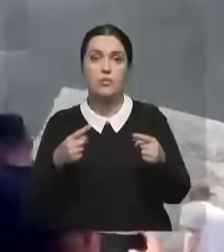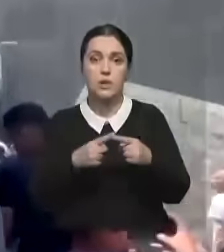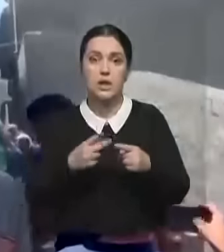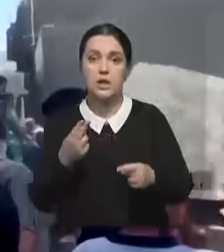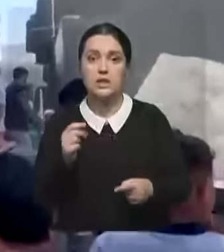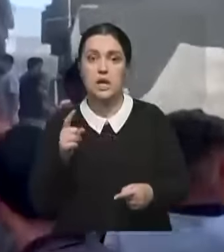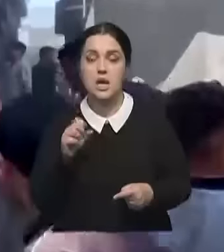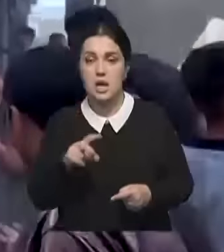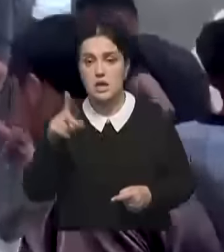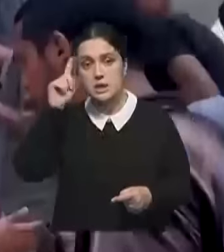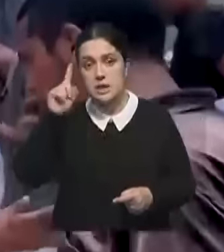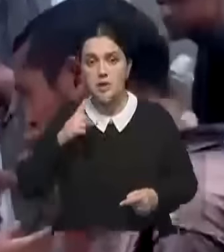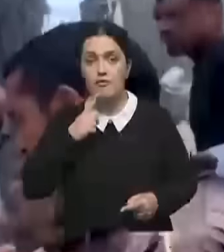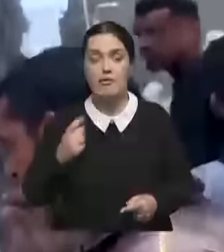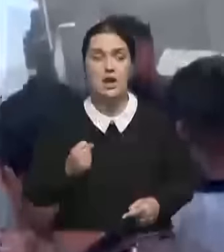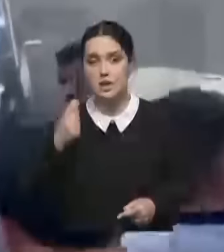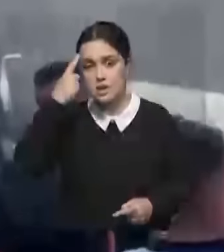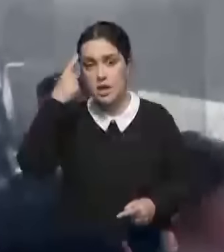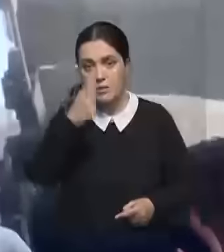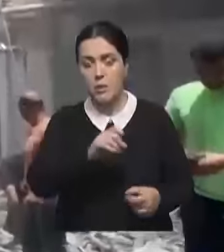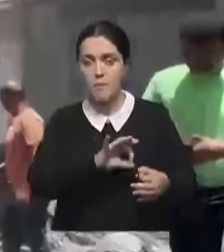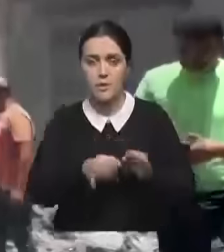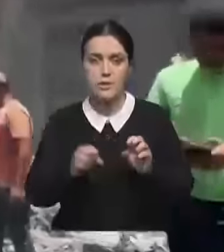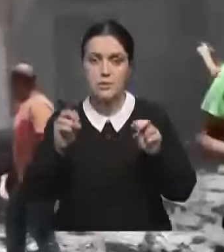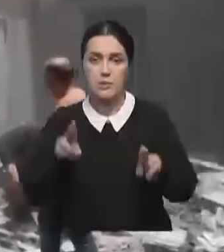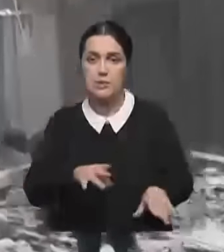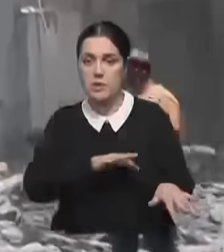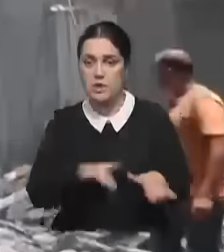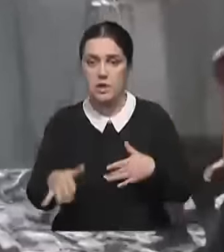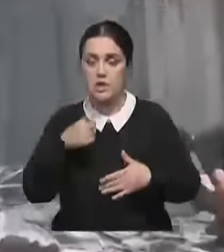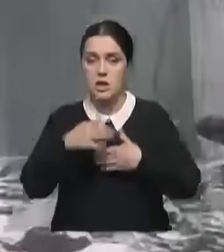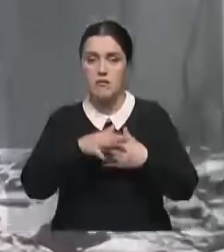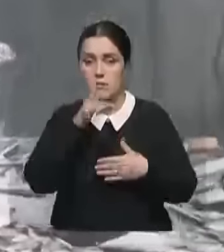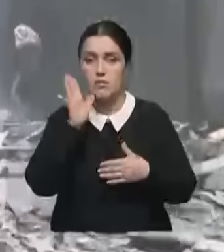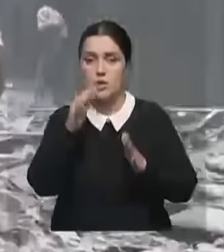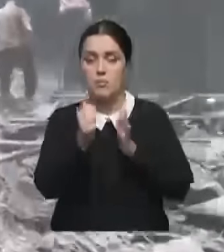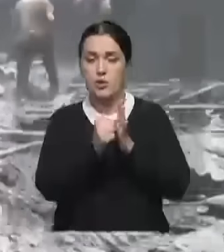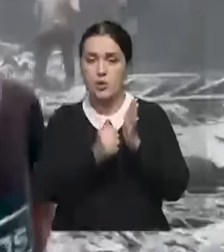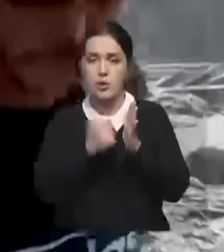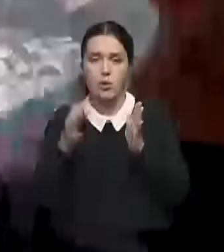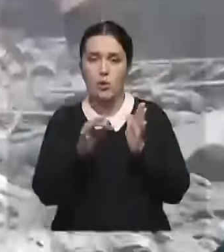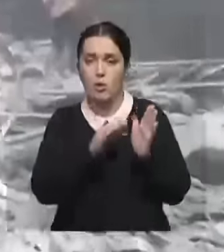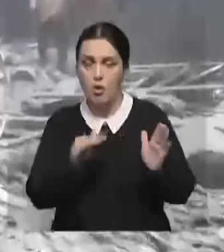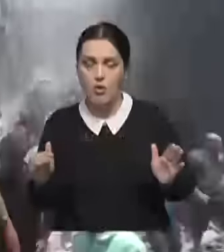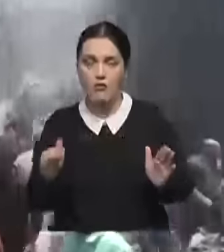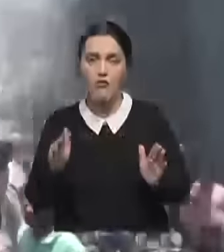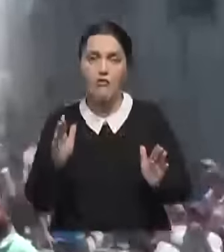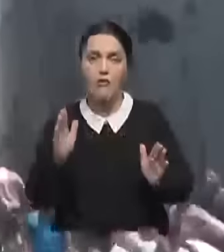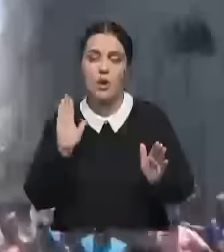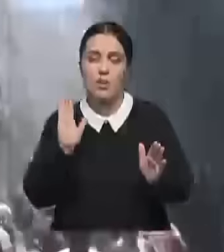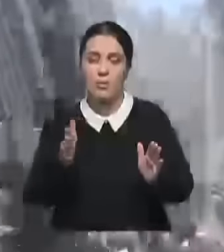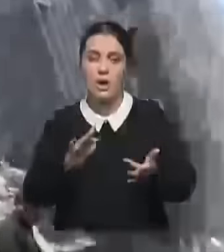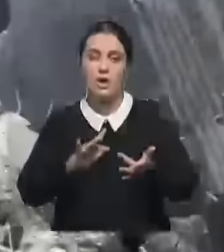подтвердили в Цахал. Израильские военные сообщают, что подробности спецоперации в ближайшее время будут опубликованы на